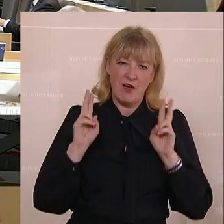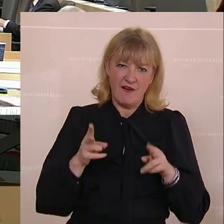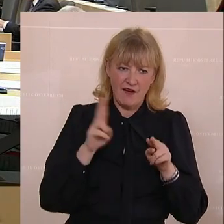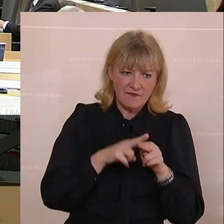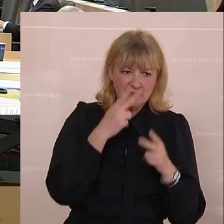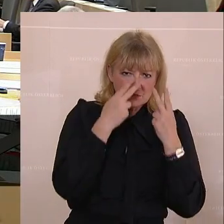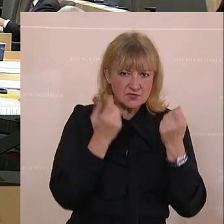gerechtfertigt halten.